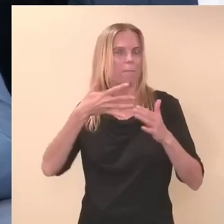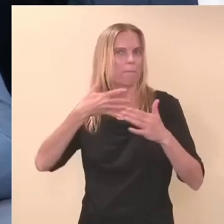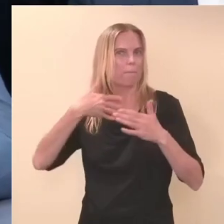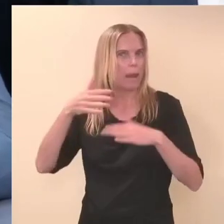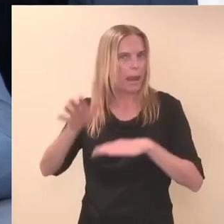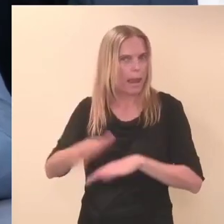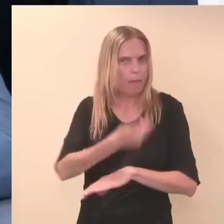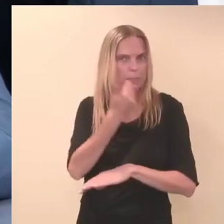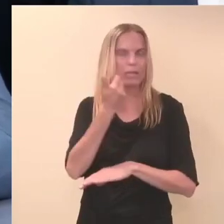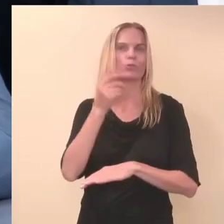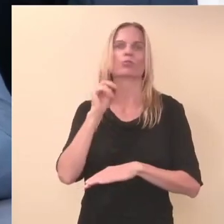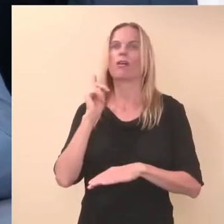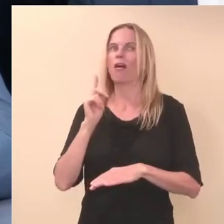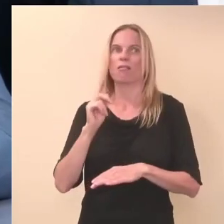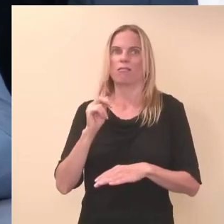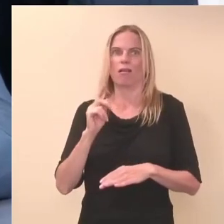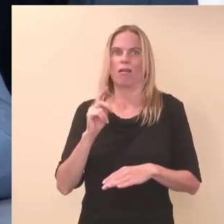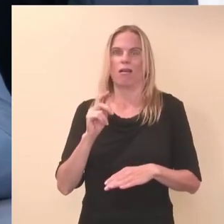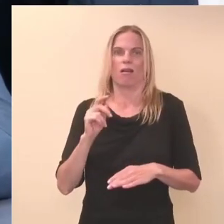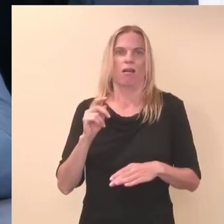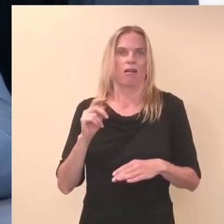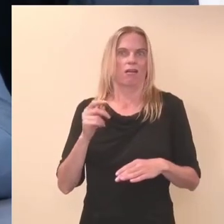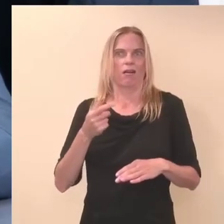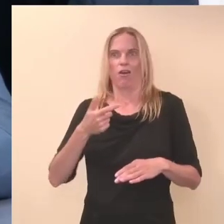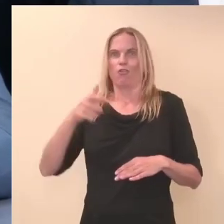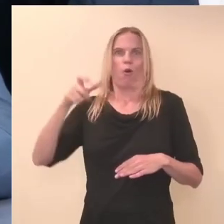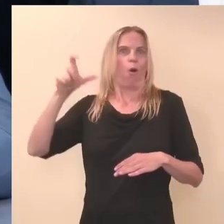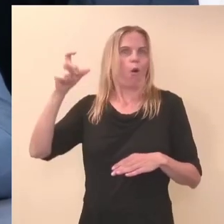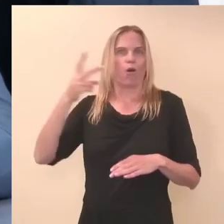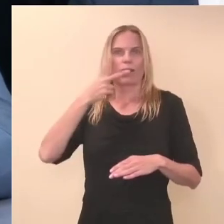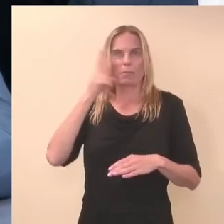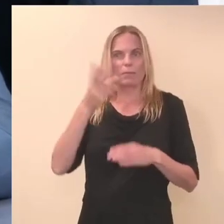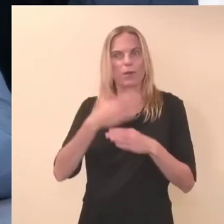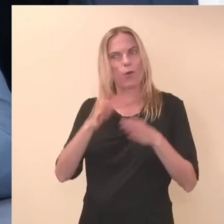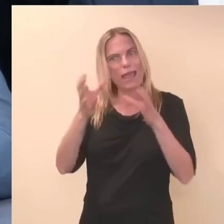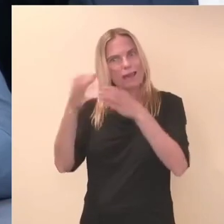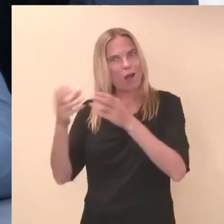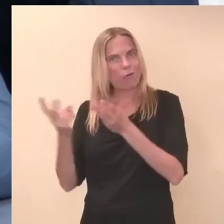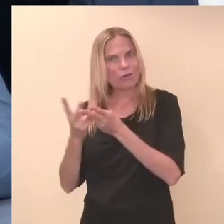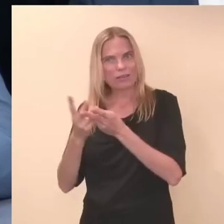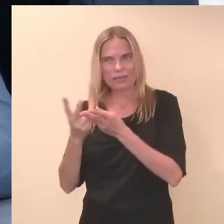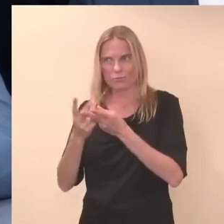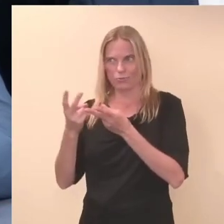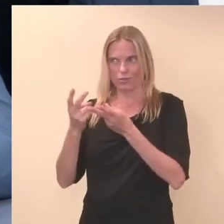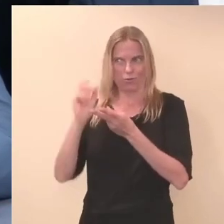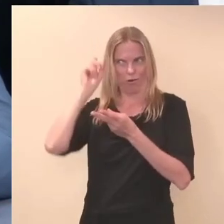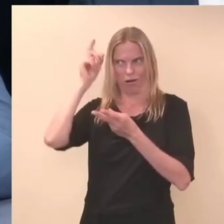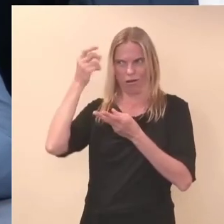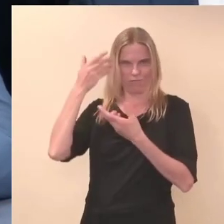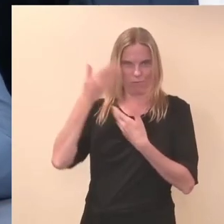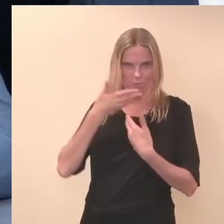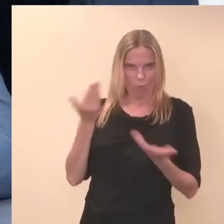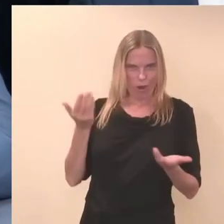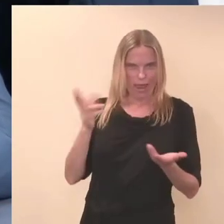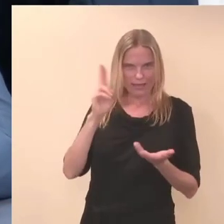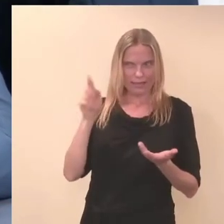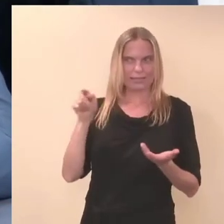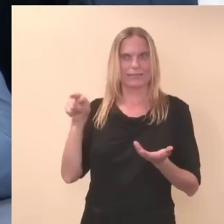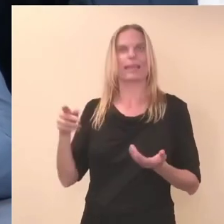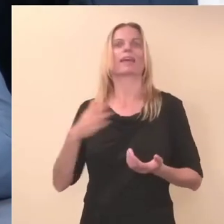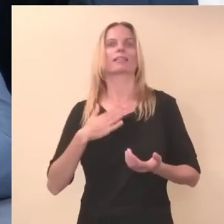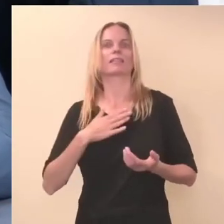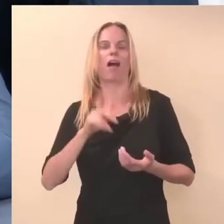rohkem me näeme ka nende erakondade poolt, kelle ei oleks nagu osanud arvata, et tegelikult selle poole